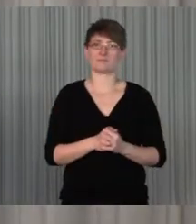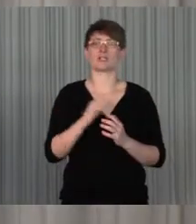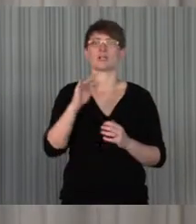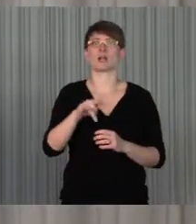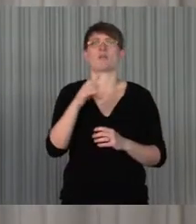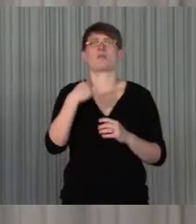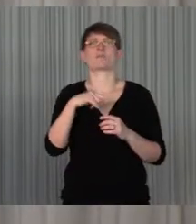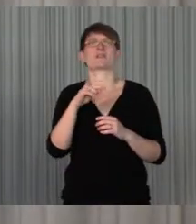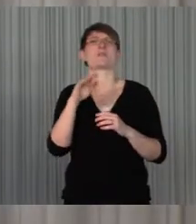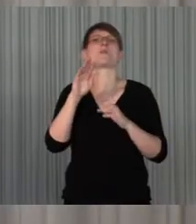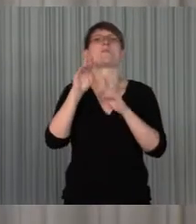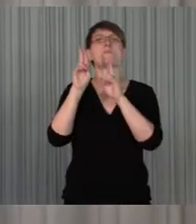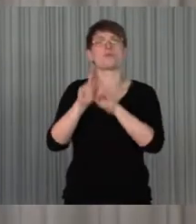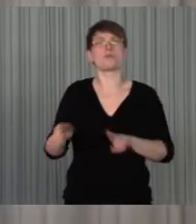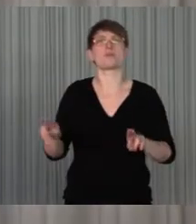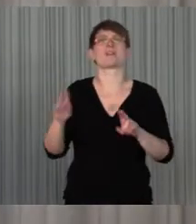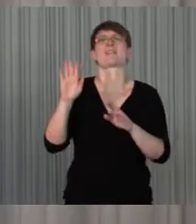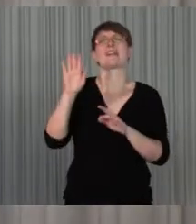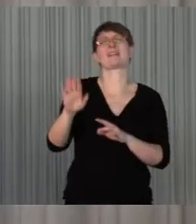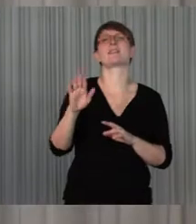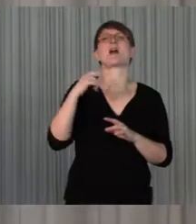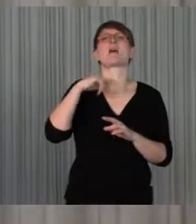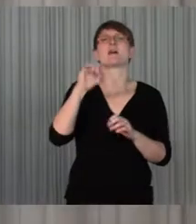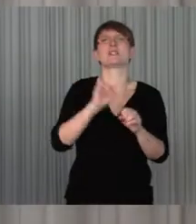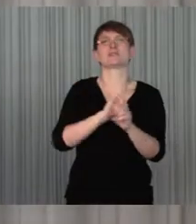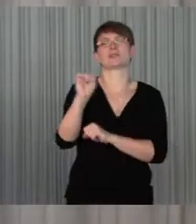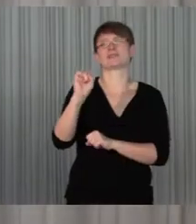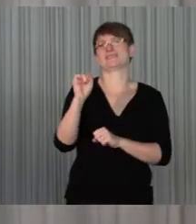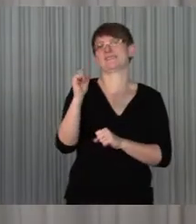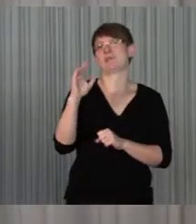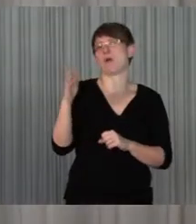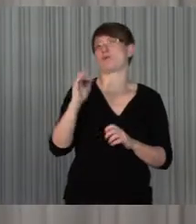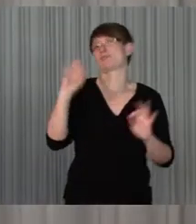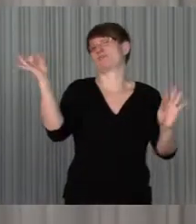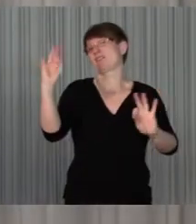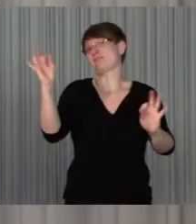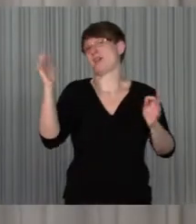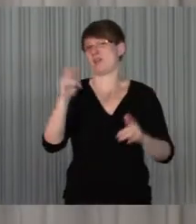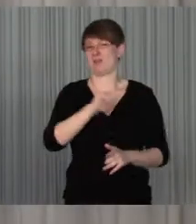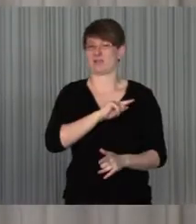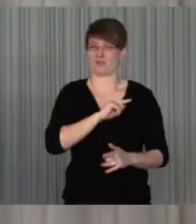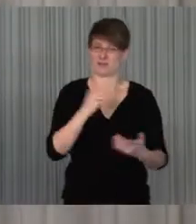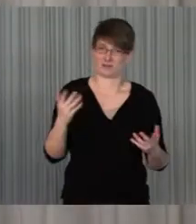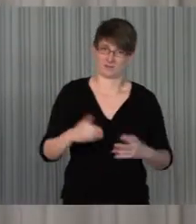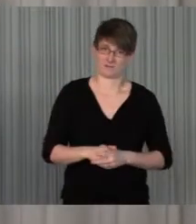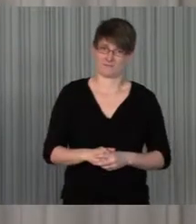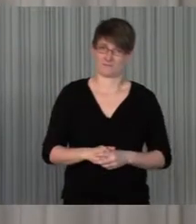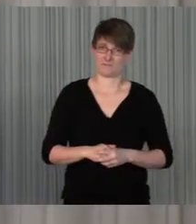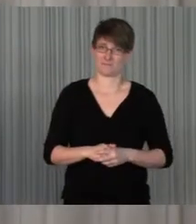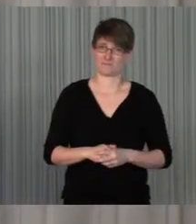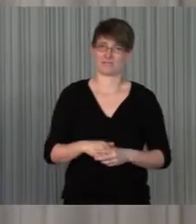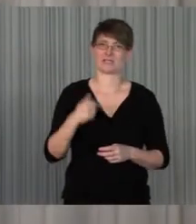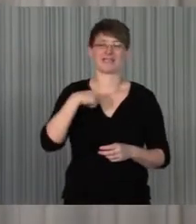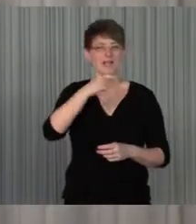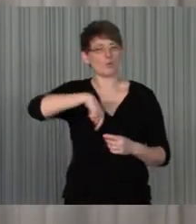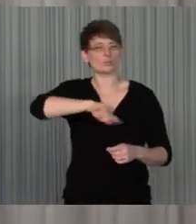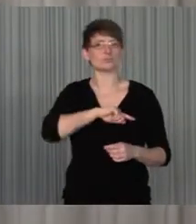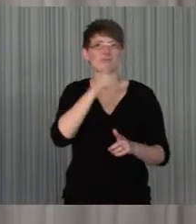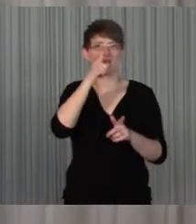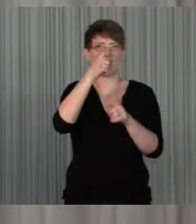beruhigen, aber eigentlich ist es natürlich ein Skandal, dass es so ist. Und da beginnt, denke ich mal, auch um die Verantwortung,